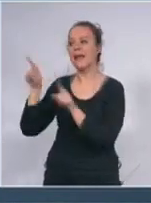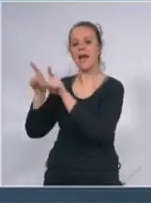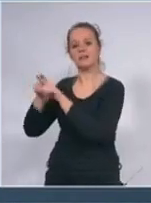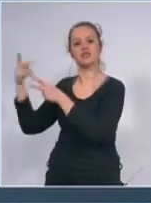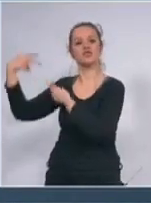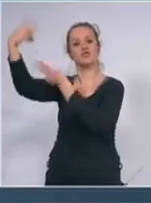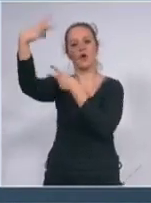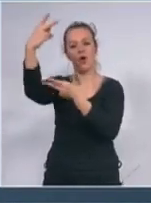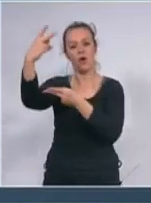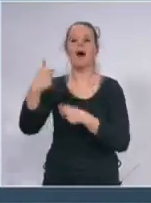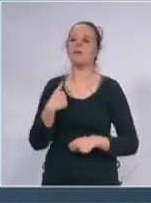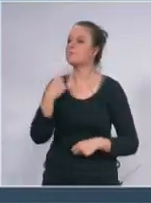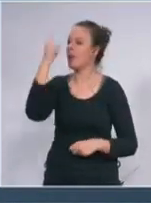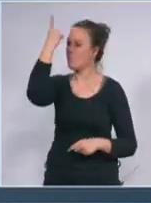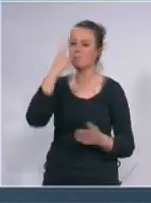ćemo sve što možemo